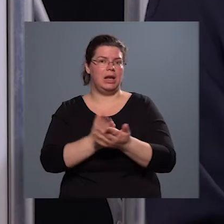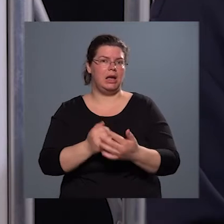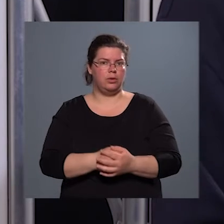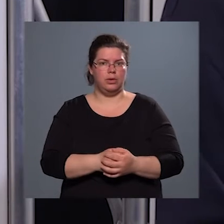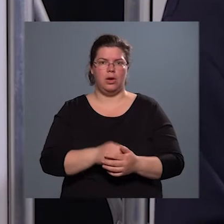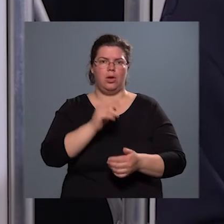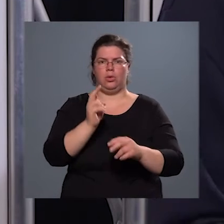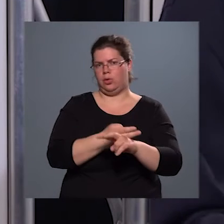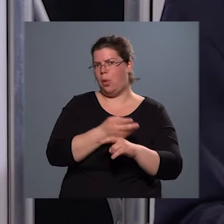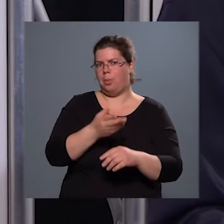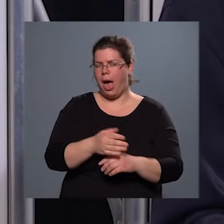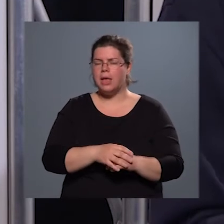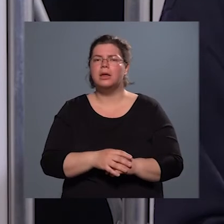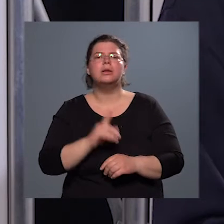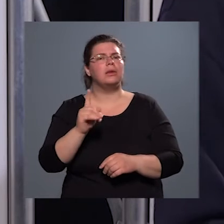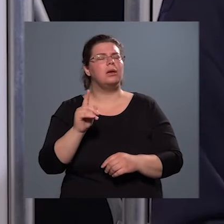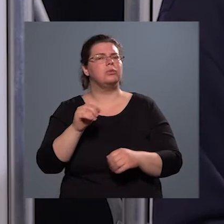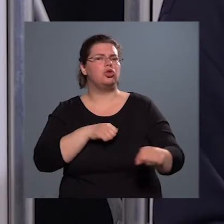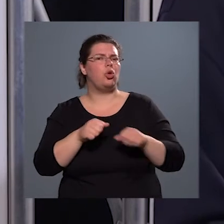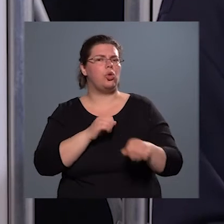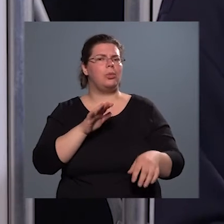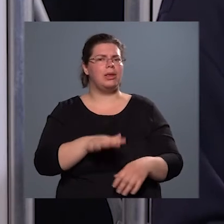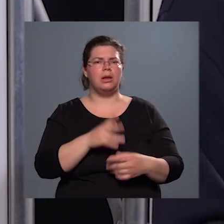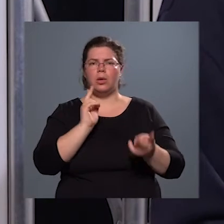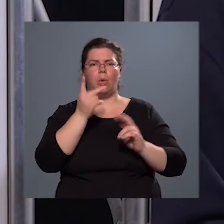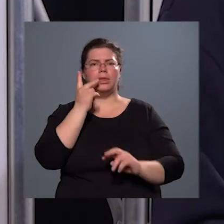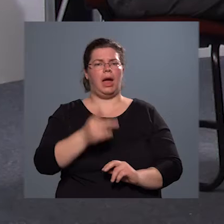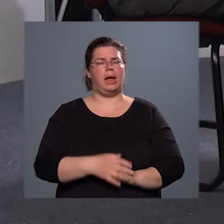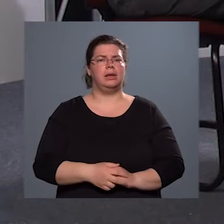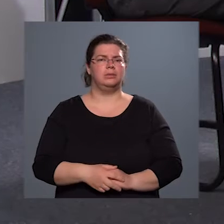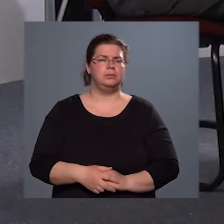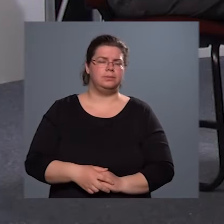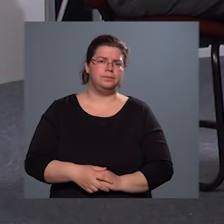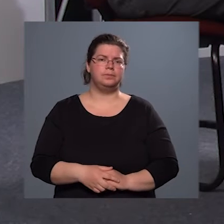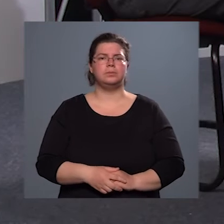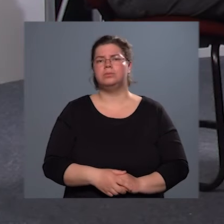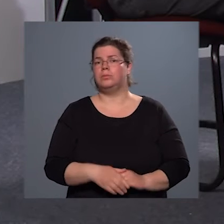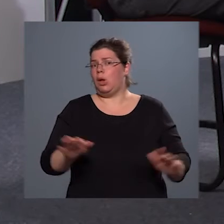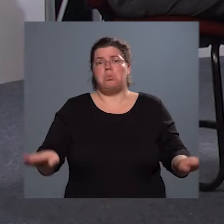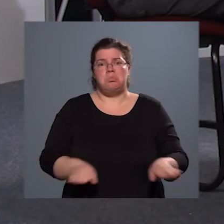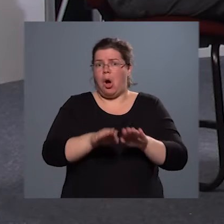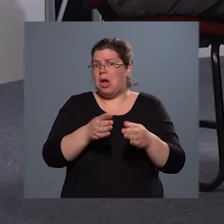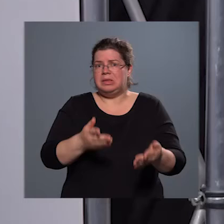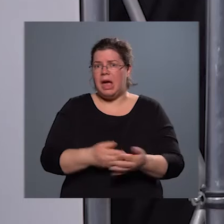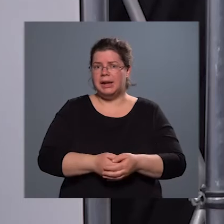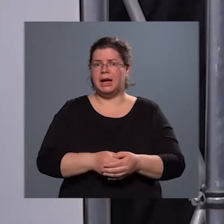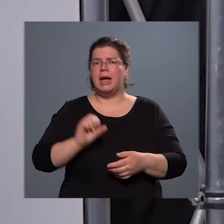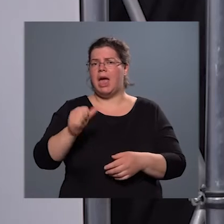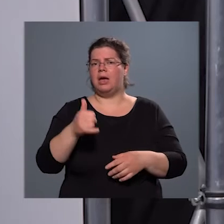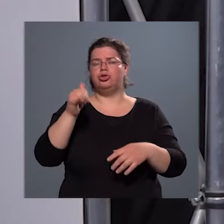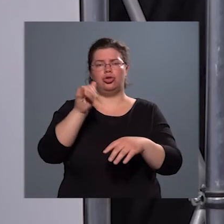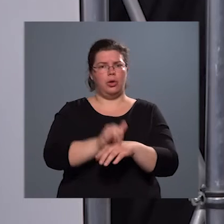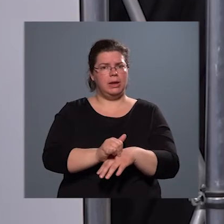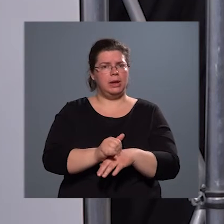persze Kőbánya nyilván, tehát az önkormányzatokra hogy tekint? Hát abszolút partnerre, első héten.